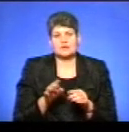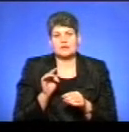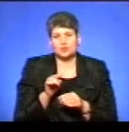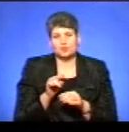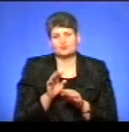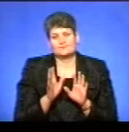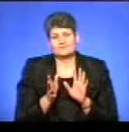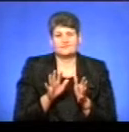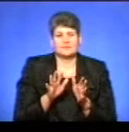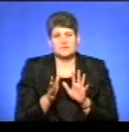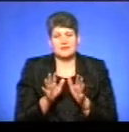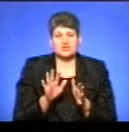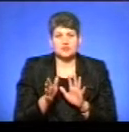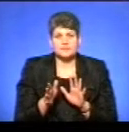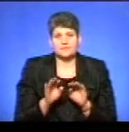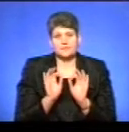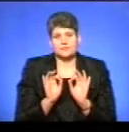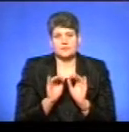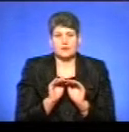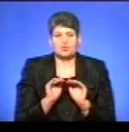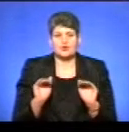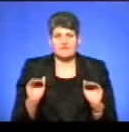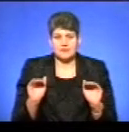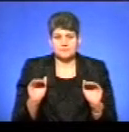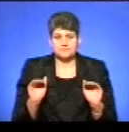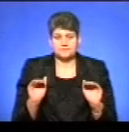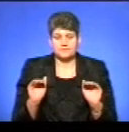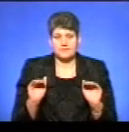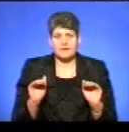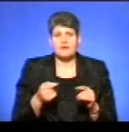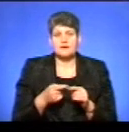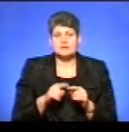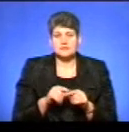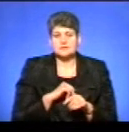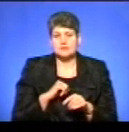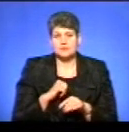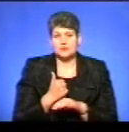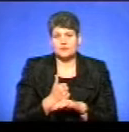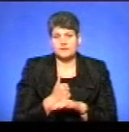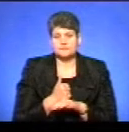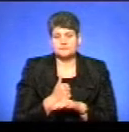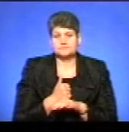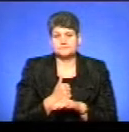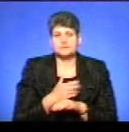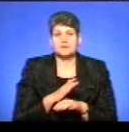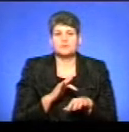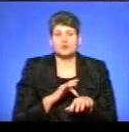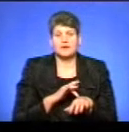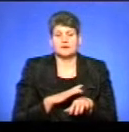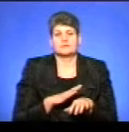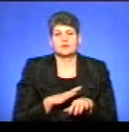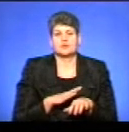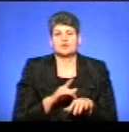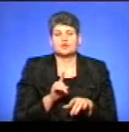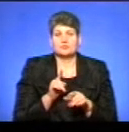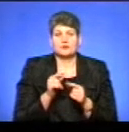більш-менш належному рівні. А саме основне – звичайно, ми вболівання переживаємо, щоб